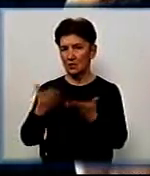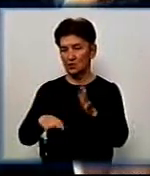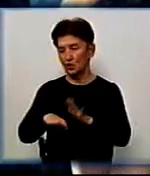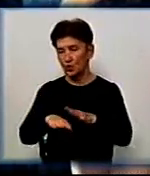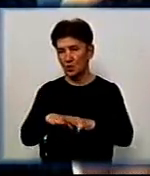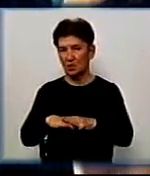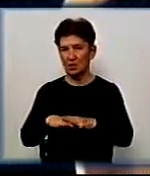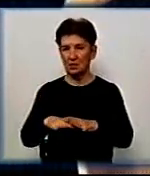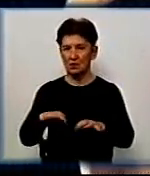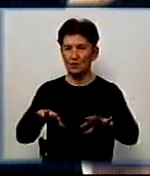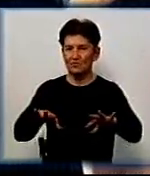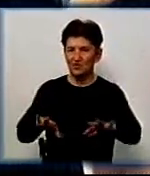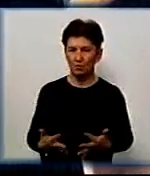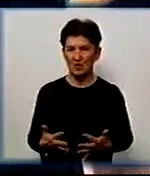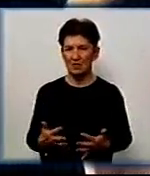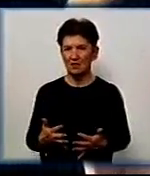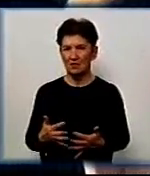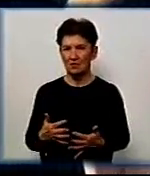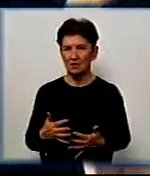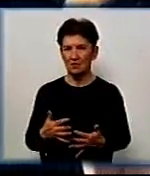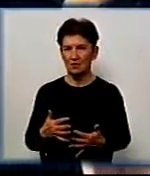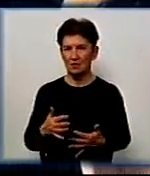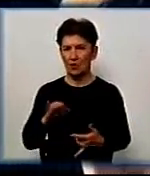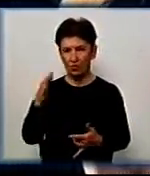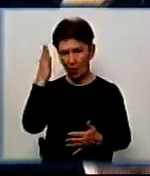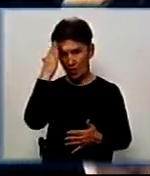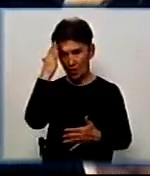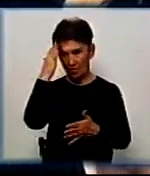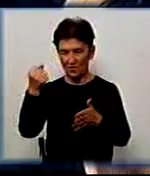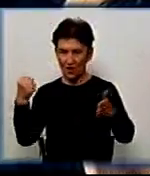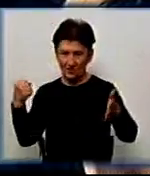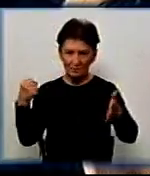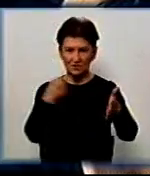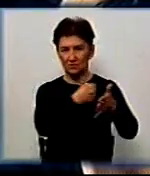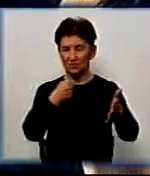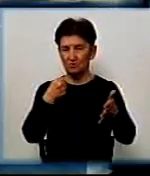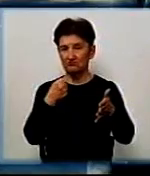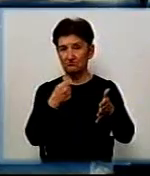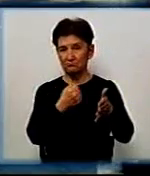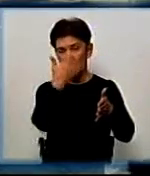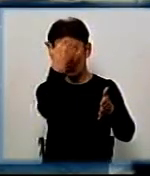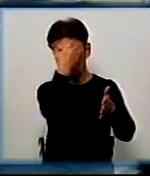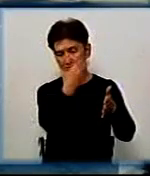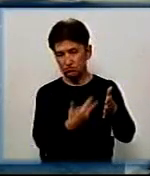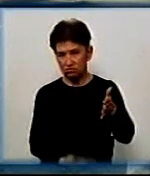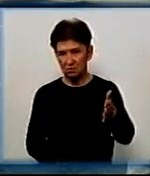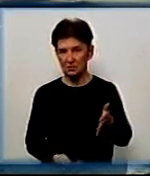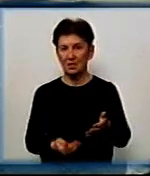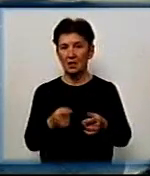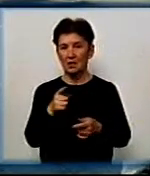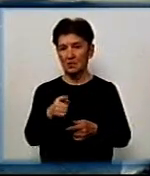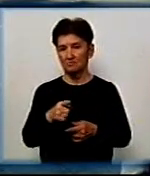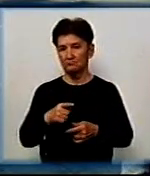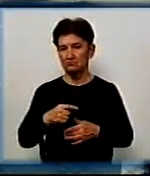рука, почервоніла, і він каже, і вдарив об стіну його головою, що Саша сповз по стіні просто. Піднімався на гору,